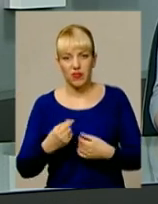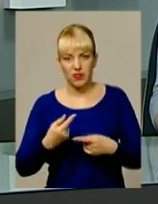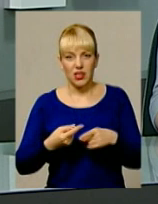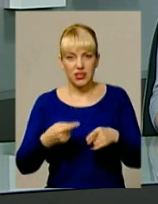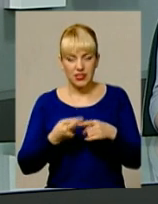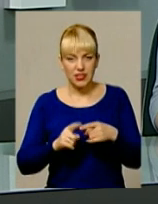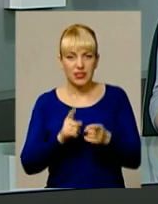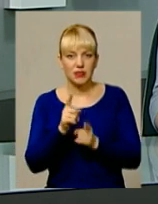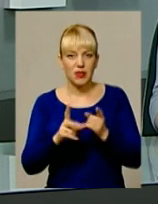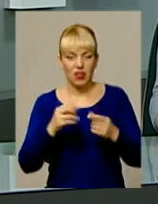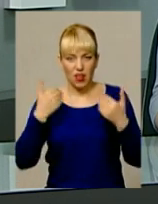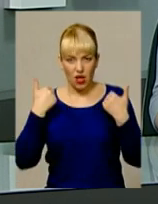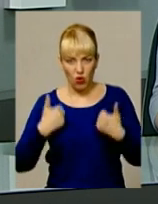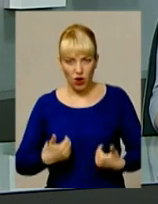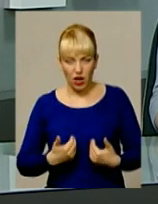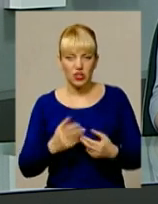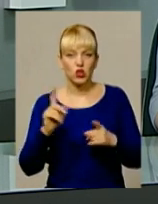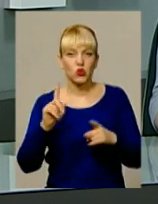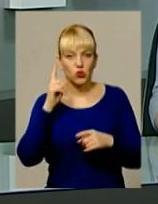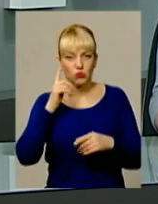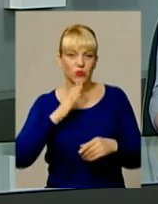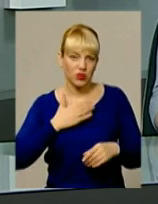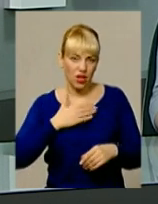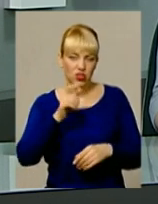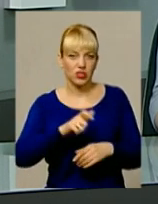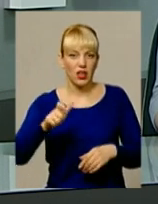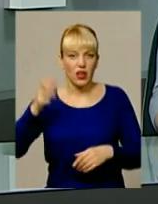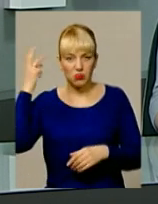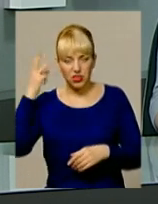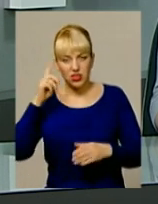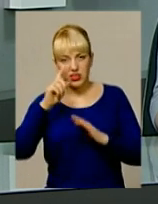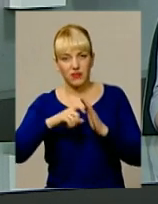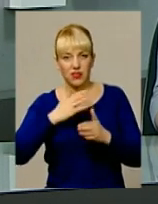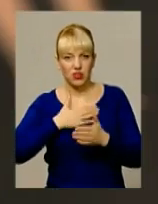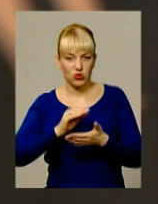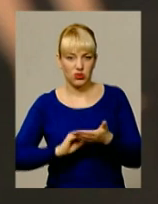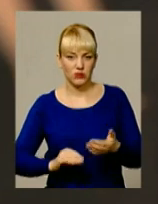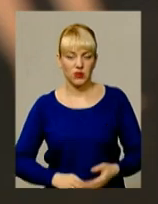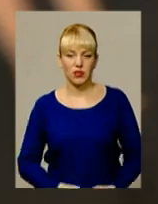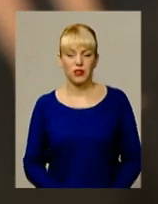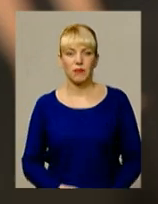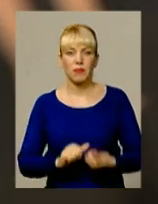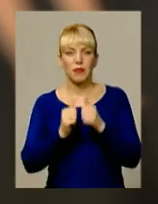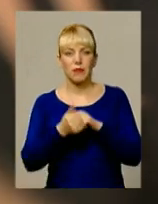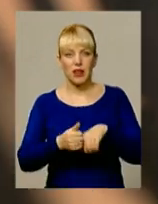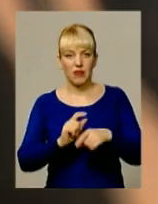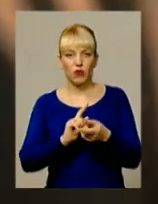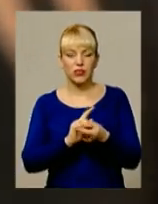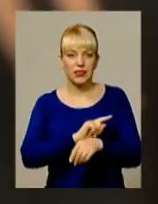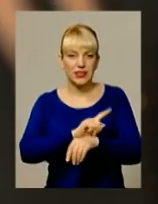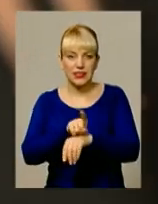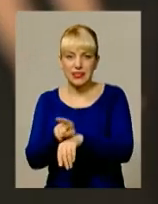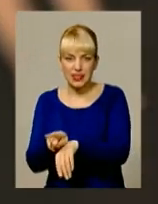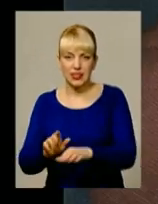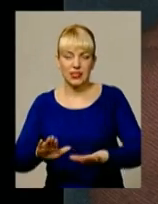організм? Та що з цього приводу думають самі хмельничани? Дізнавалася Надія Куриляк. Переводити стрілки годинника